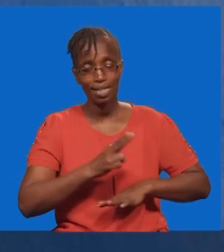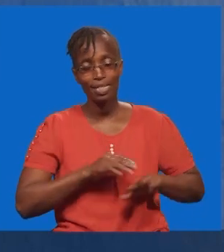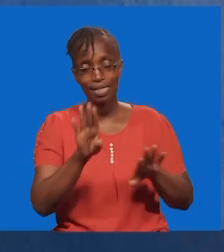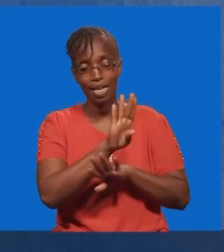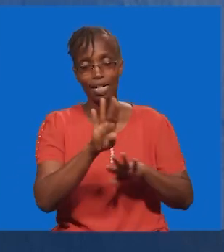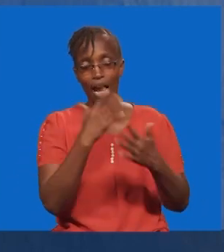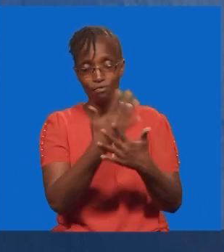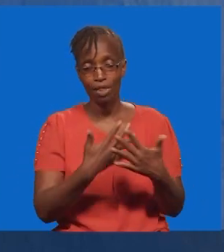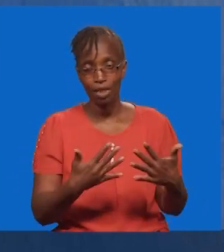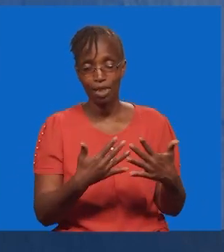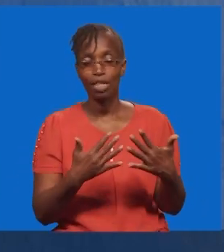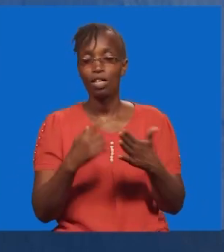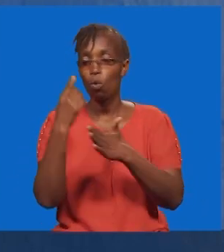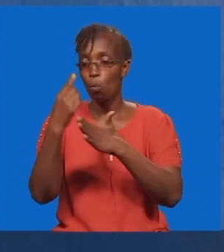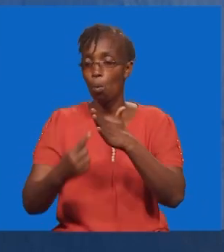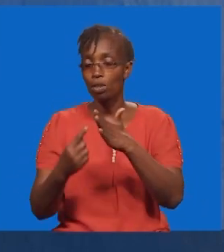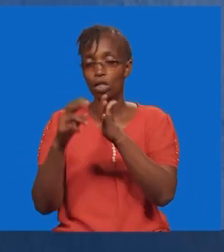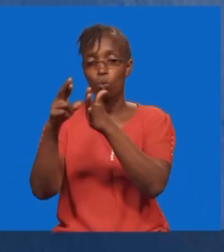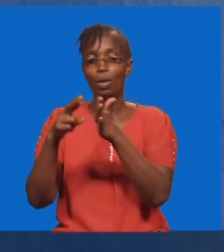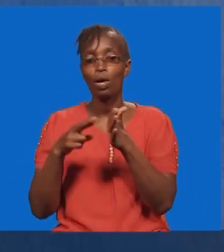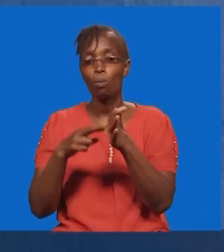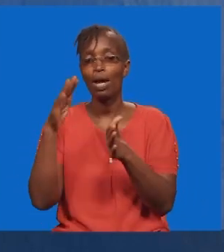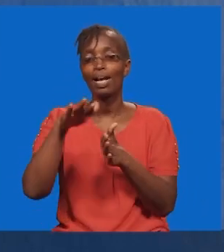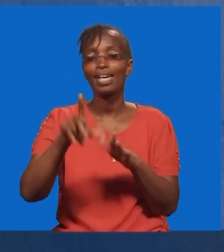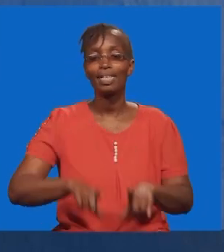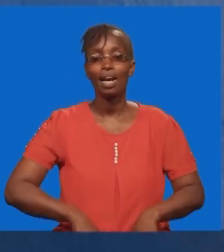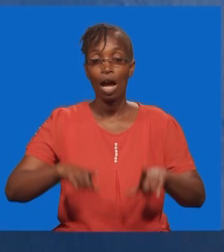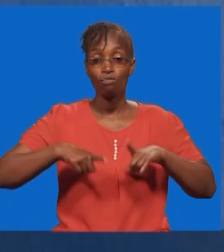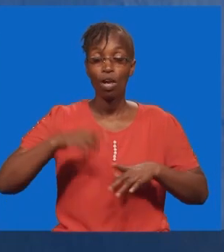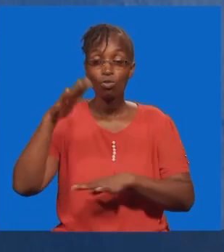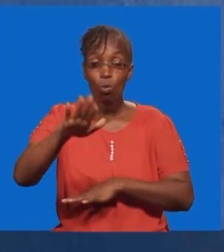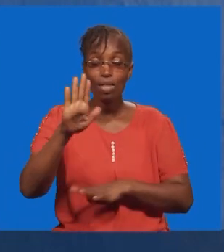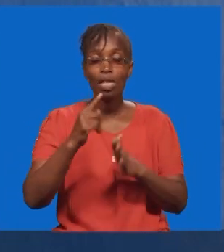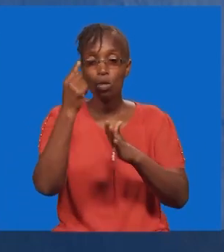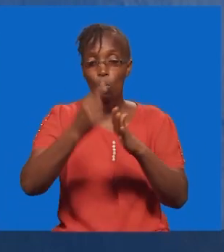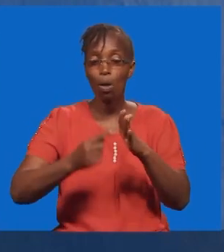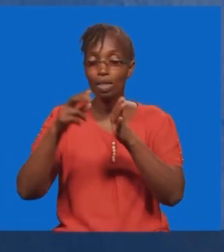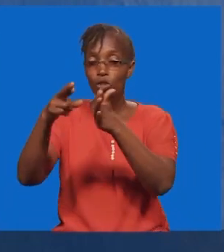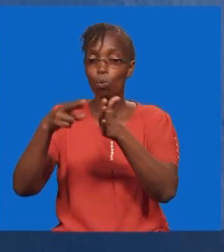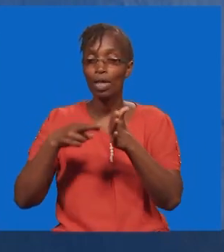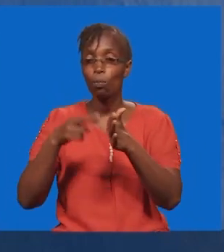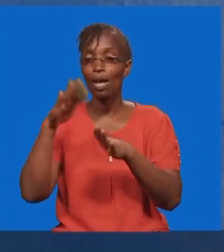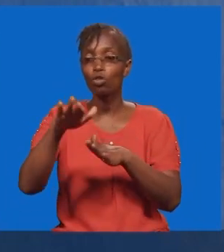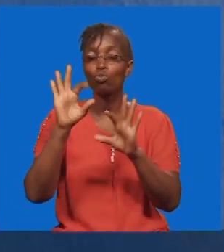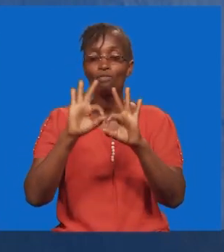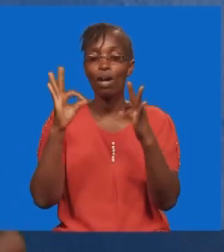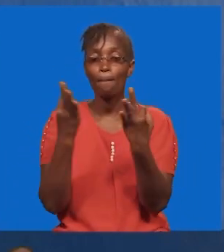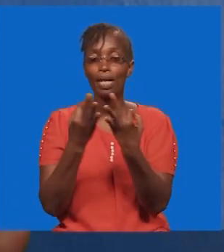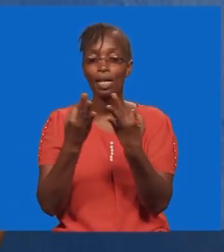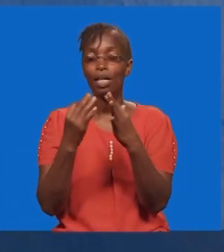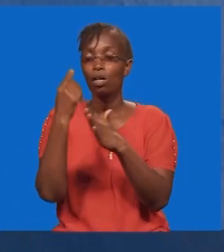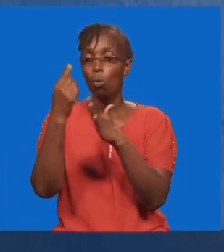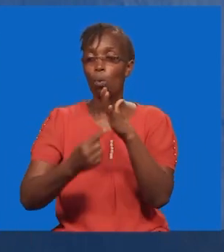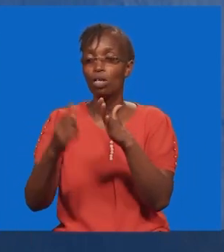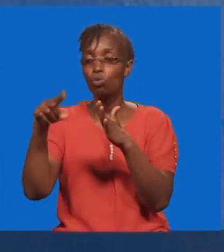nchambu. Kili ambacho unaitaji katika maisha yako. Kili ambacho unaitaji katika familia yako. Kili